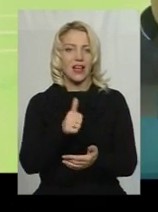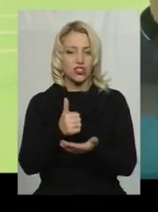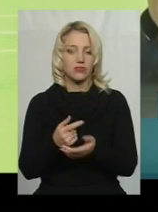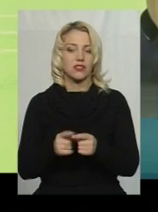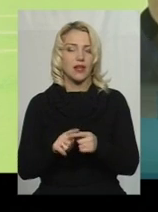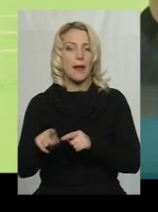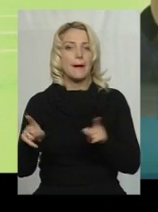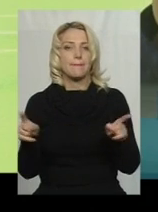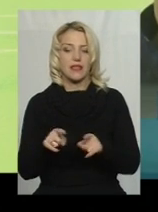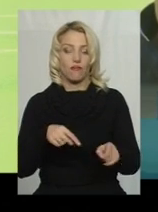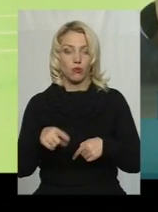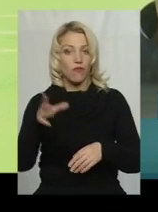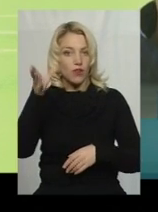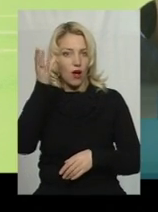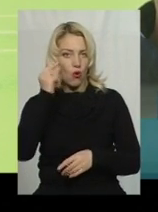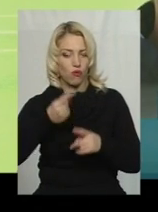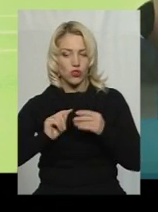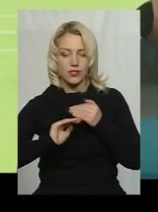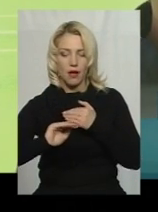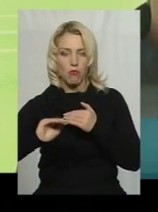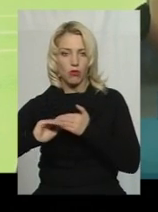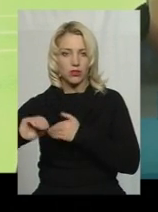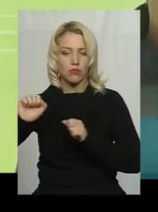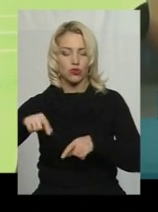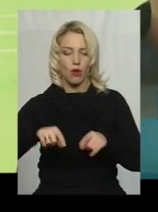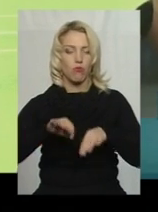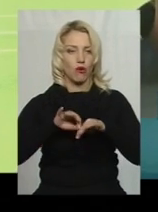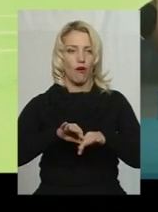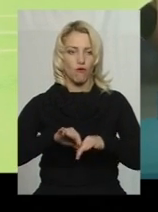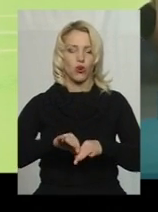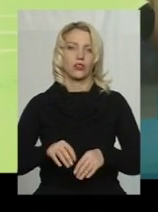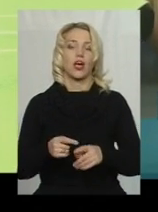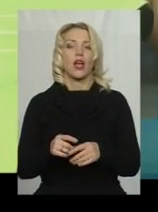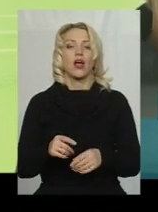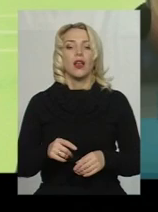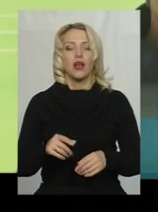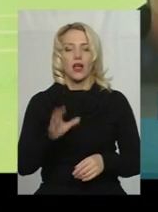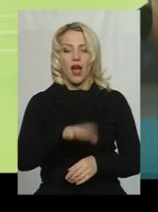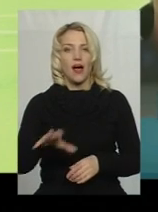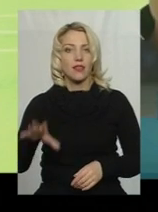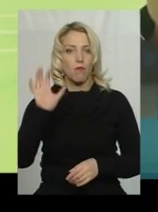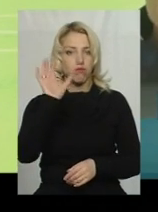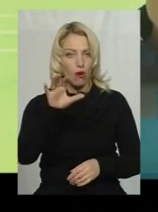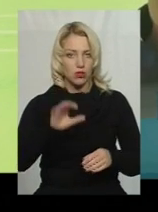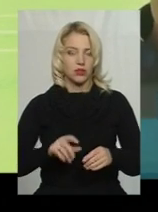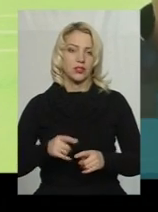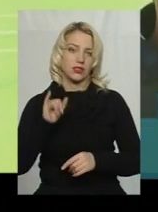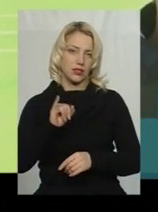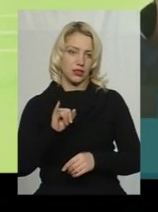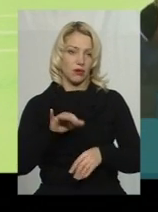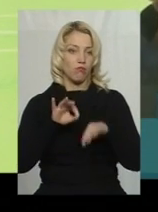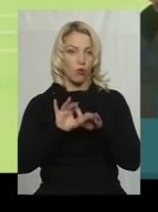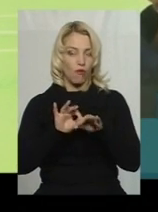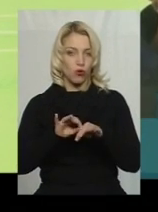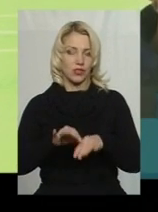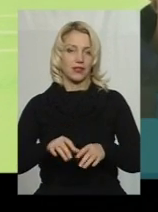але враховуючи це покриття, тут можна проводити і уроки ручного м'яча гандбол, тут можна проводити і уроки